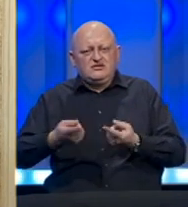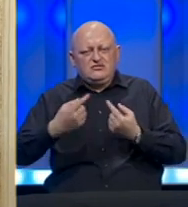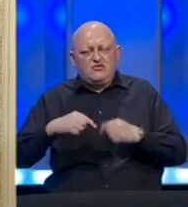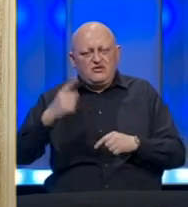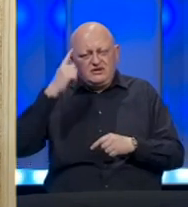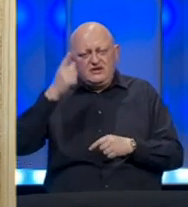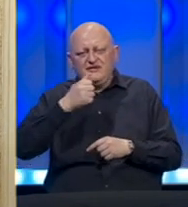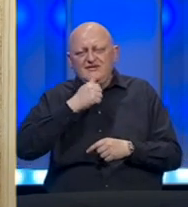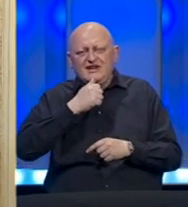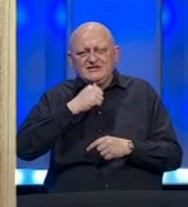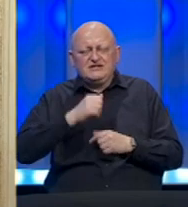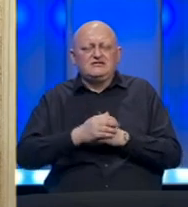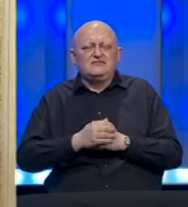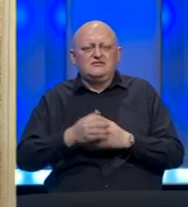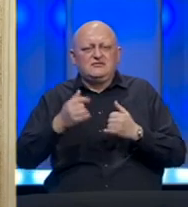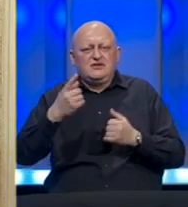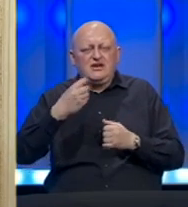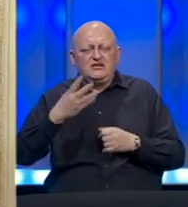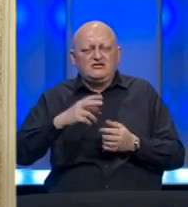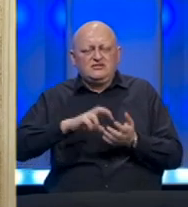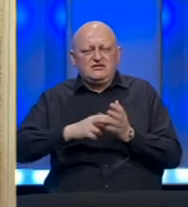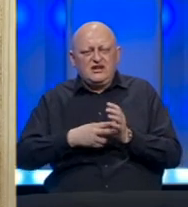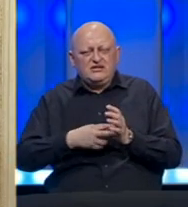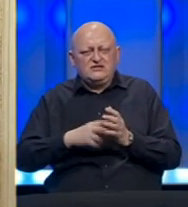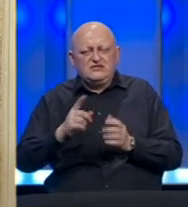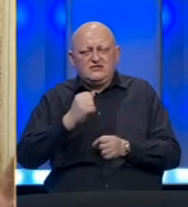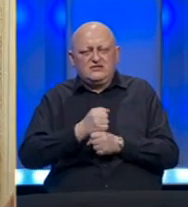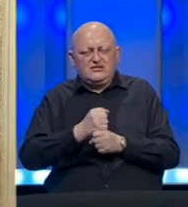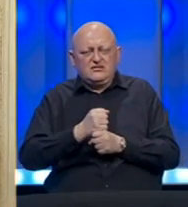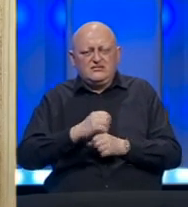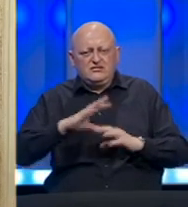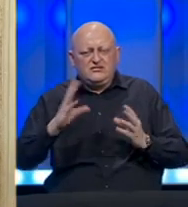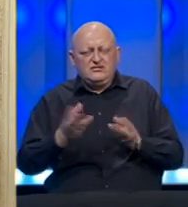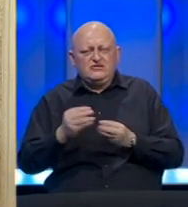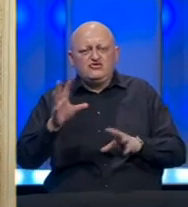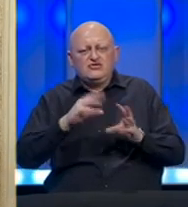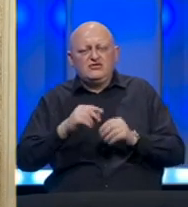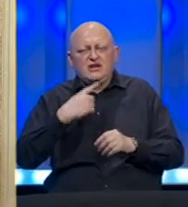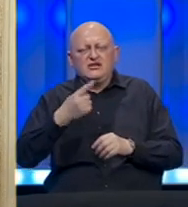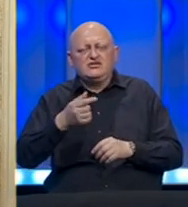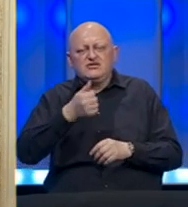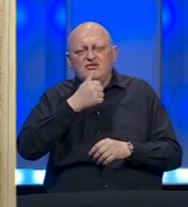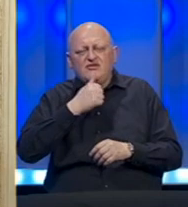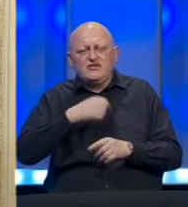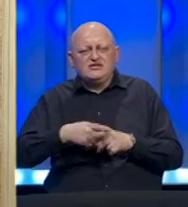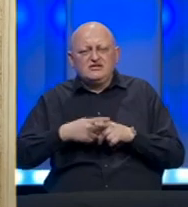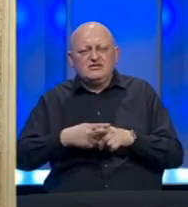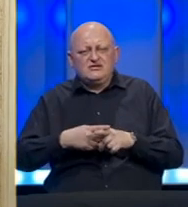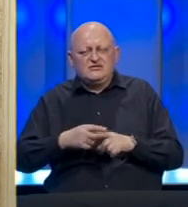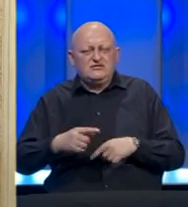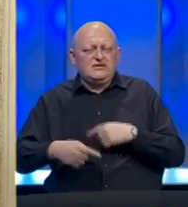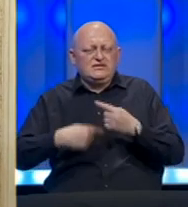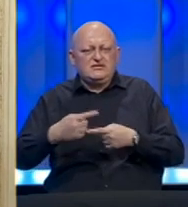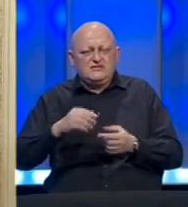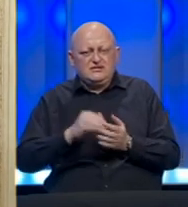o ideji financiranja. Kazat ću to vrlo tehnički. Ne radi se tu o zajedničkom dugu, radi se o financiranju kredita ili transfera.